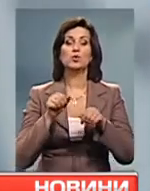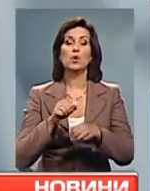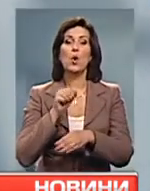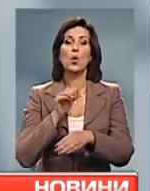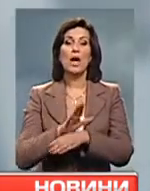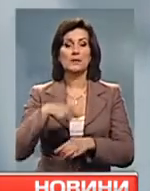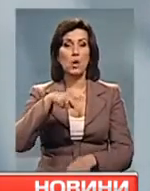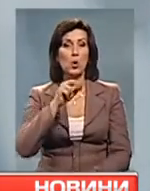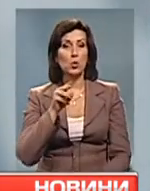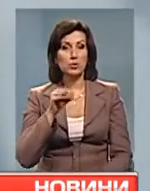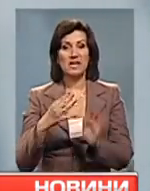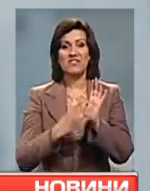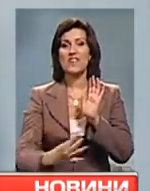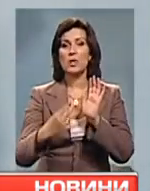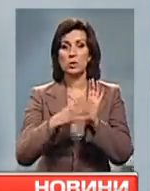президента Кучми від 99-го року.